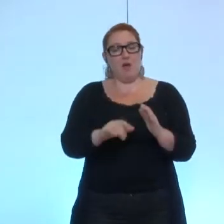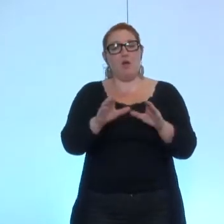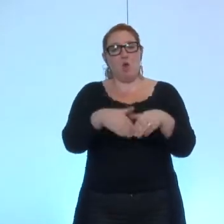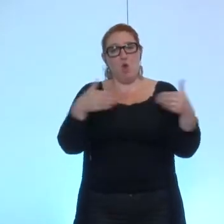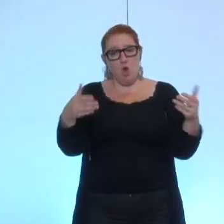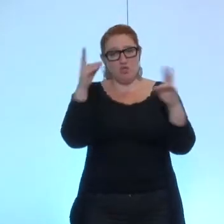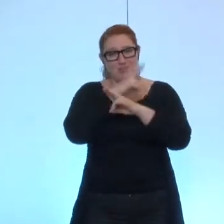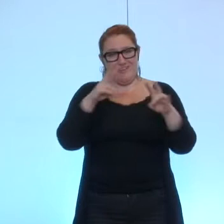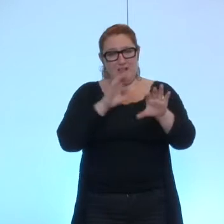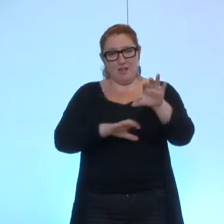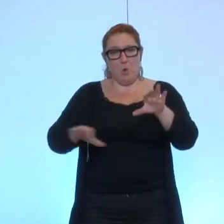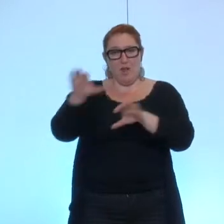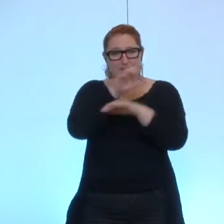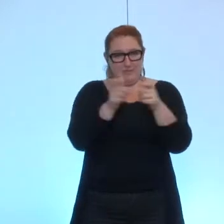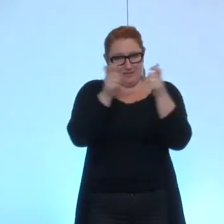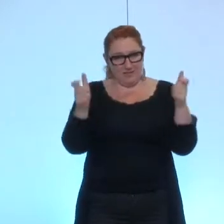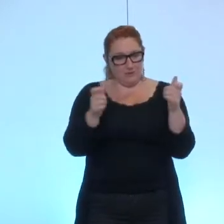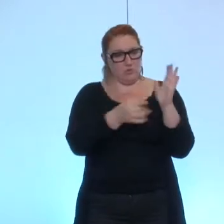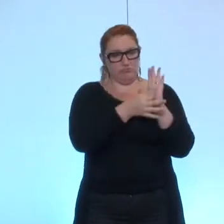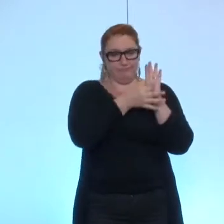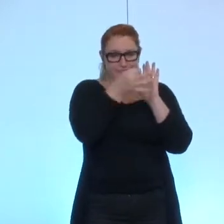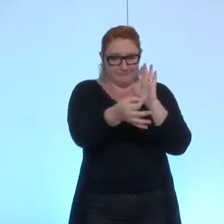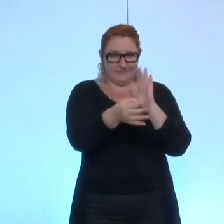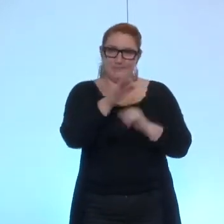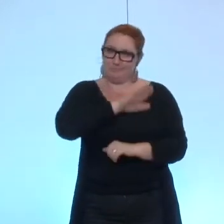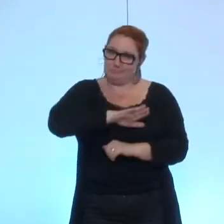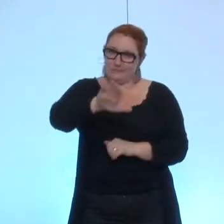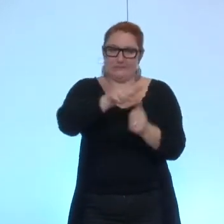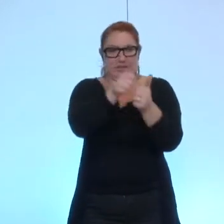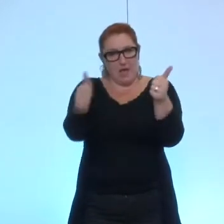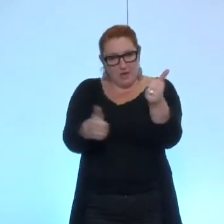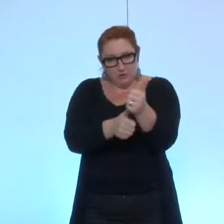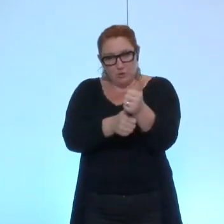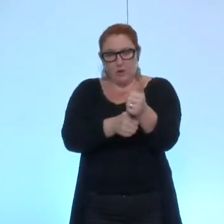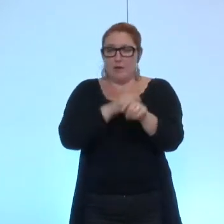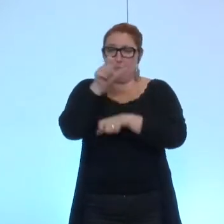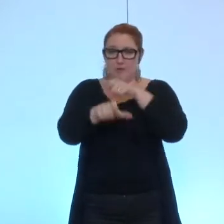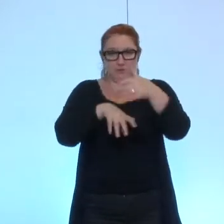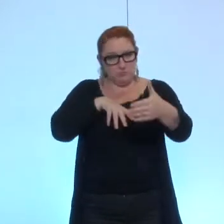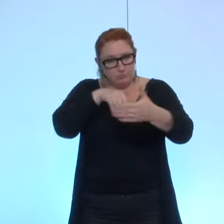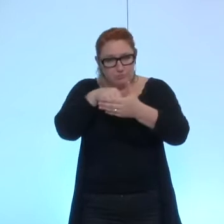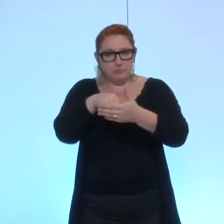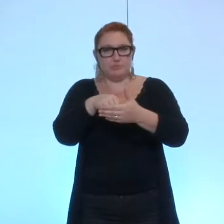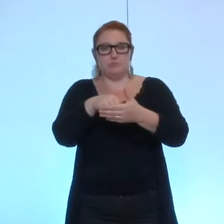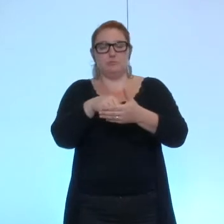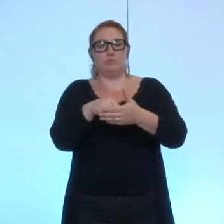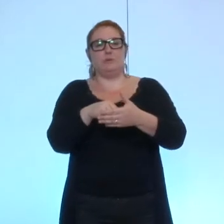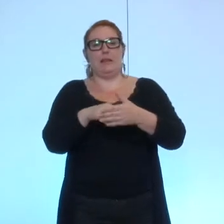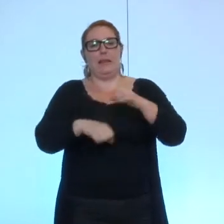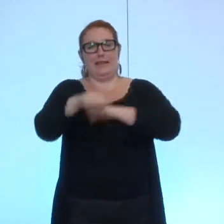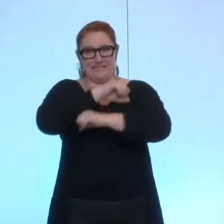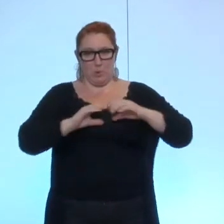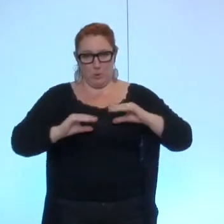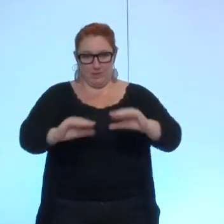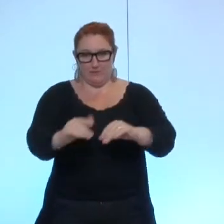des collectivités territoriales qui dit que ça doit être réservé à des adjoints, des membres de l'exécutif, maires et adjoints. Cela dit, moi, j'ai